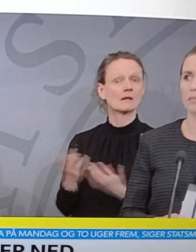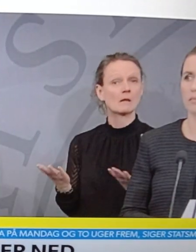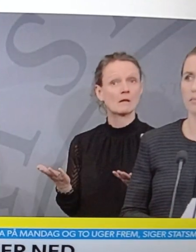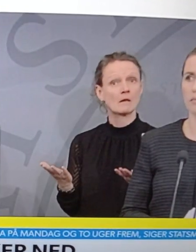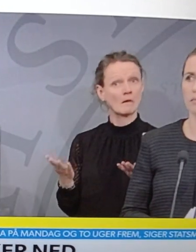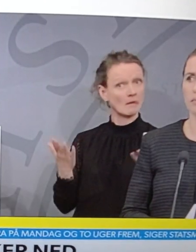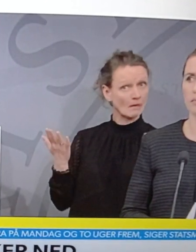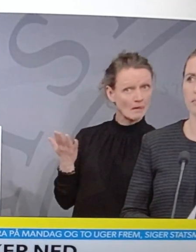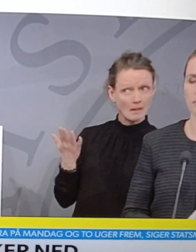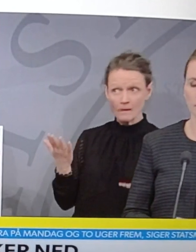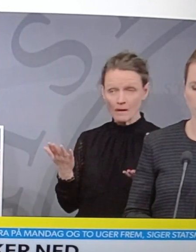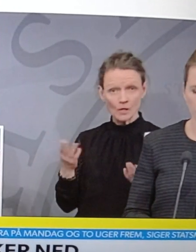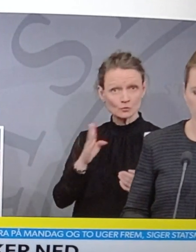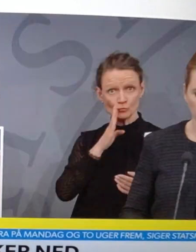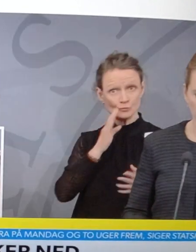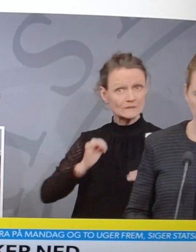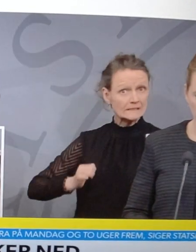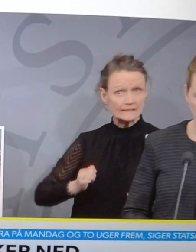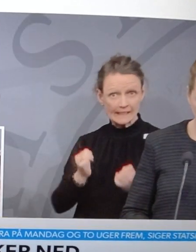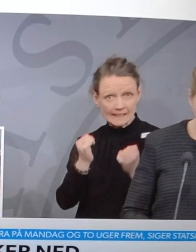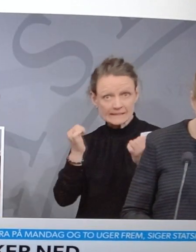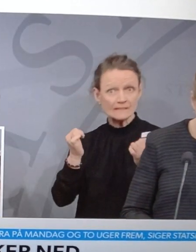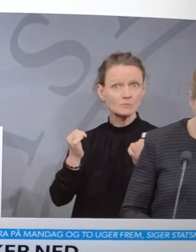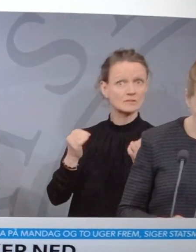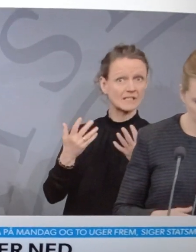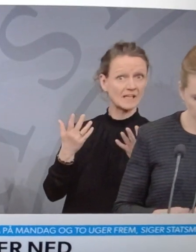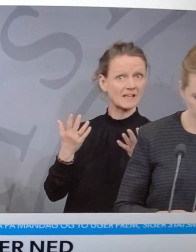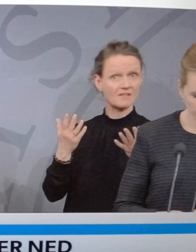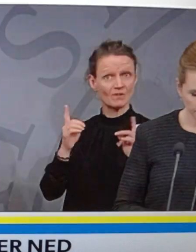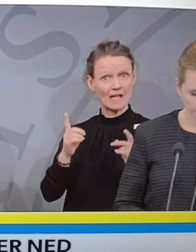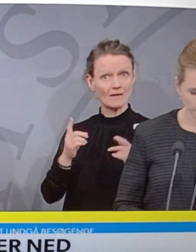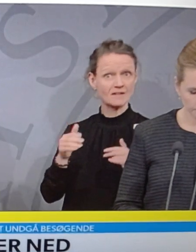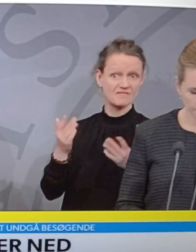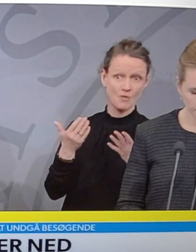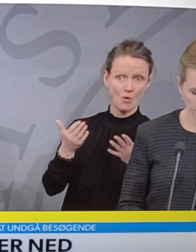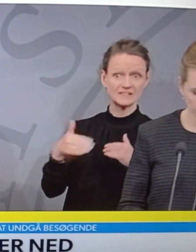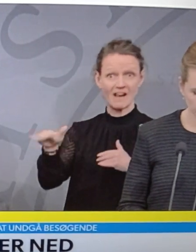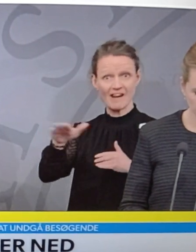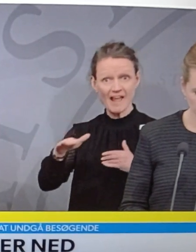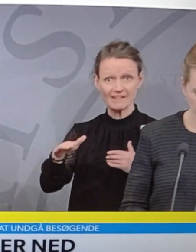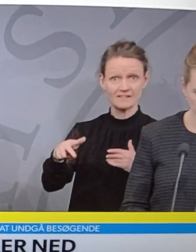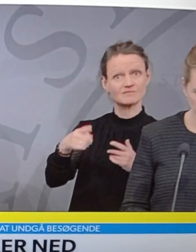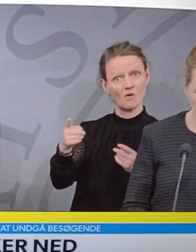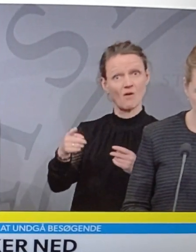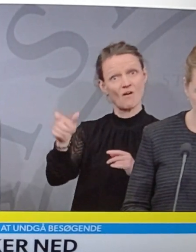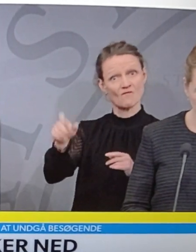initiativer i forhold til, hvilke lande folk kan lande fra, og hvad man tager imod, eller måden man tager imod dem, når de lander i Københavns Lund.